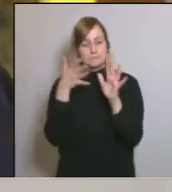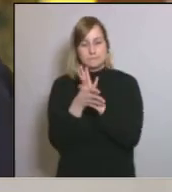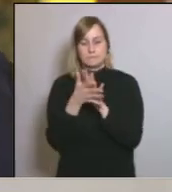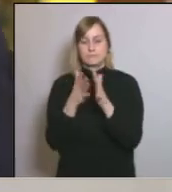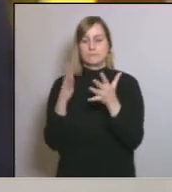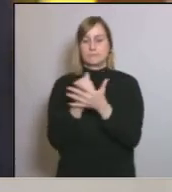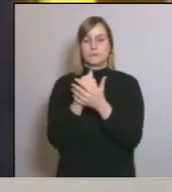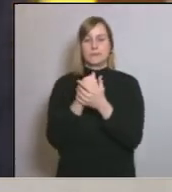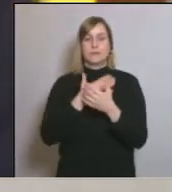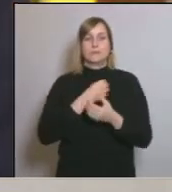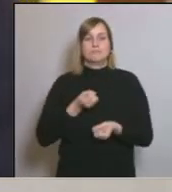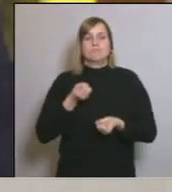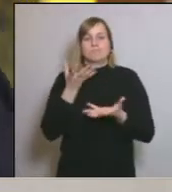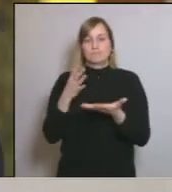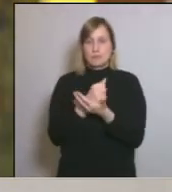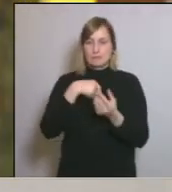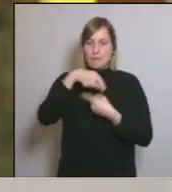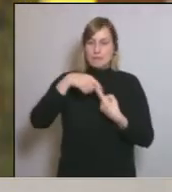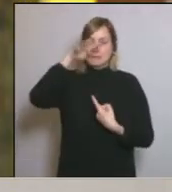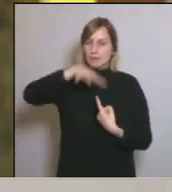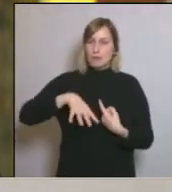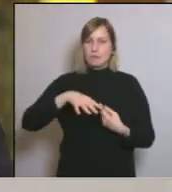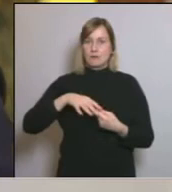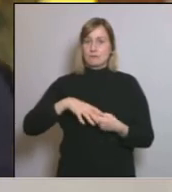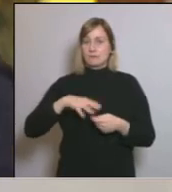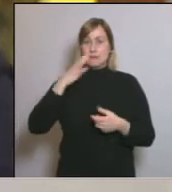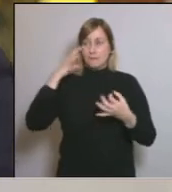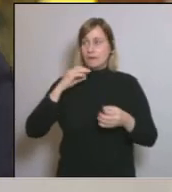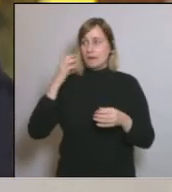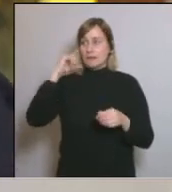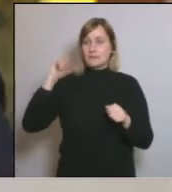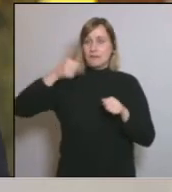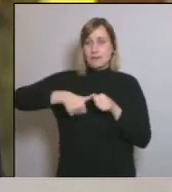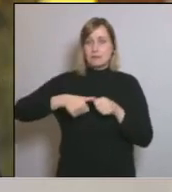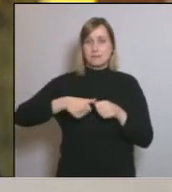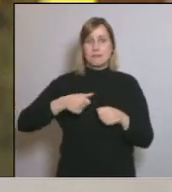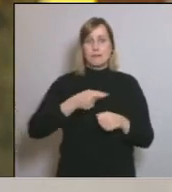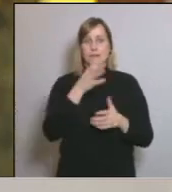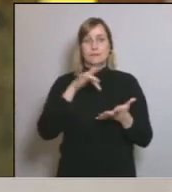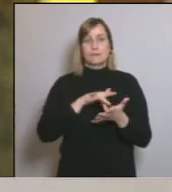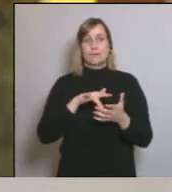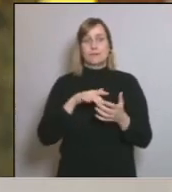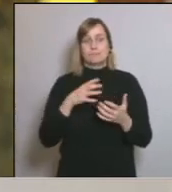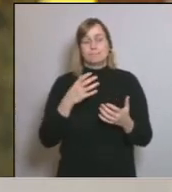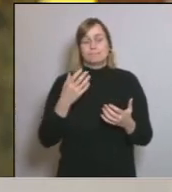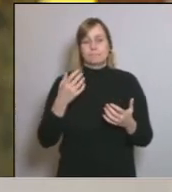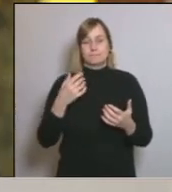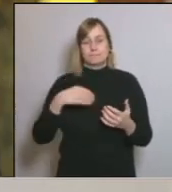Catalunya que durant aquests dies han tingut algun traspàs d'algun ser estimat